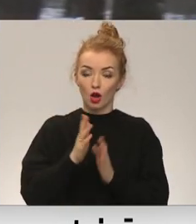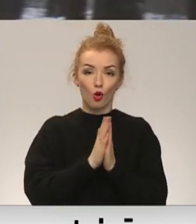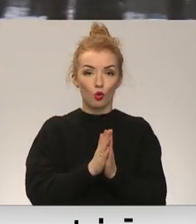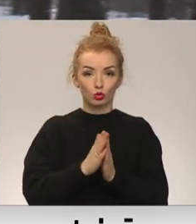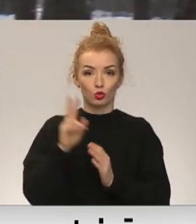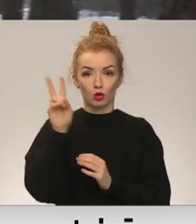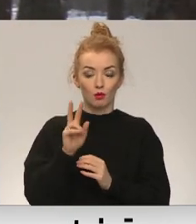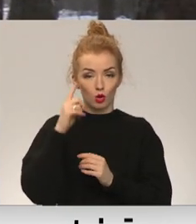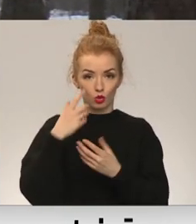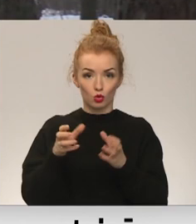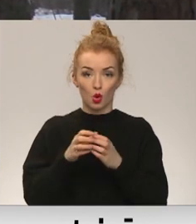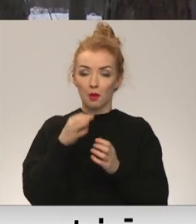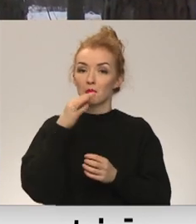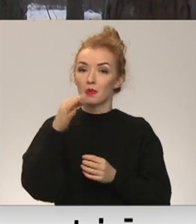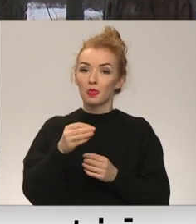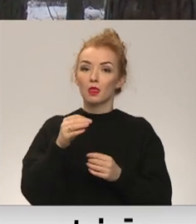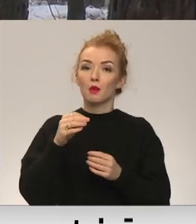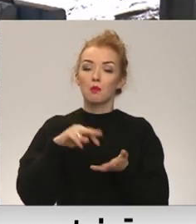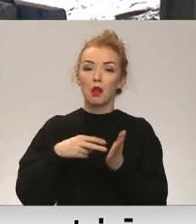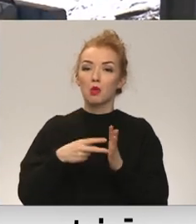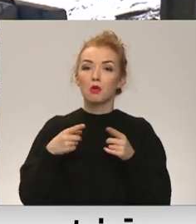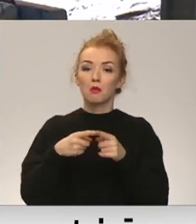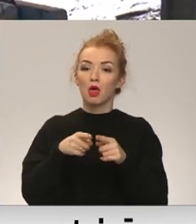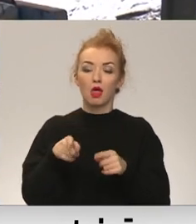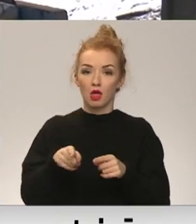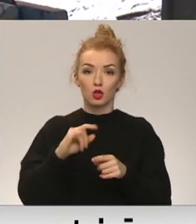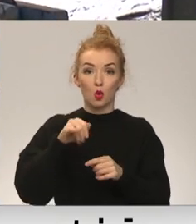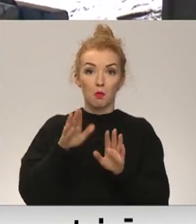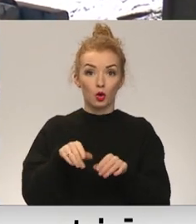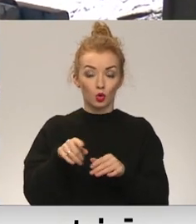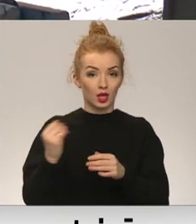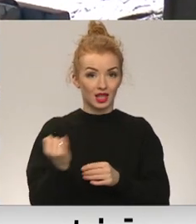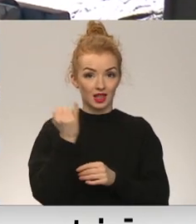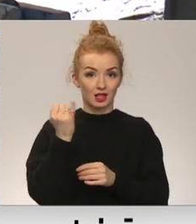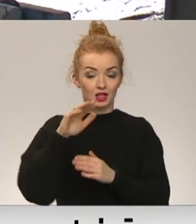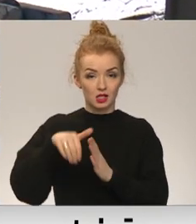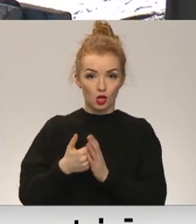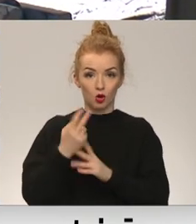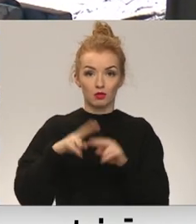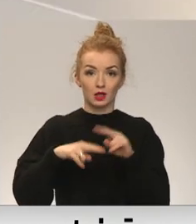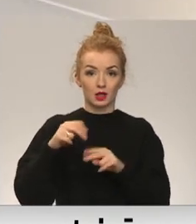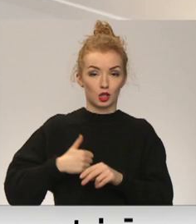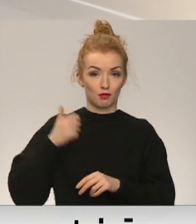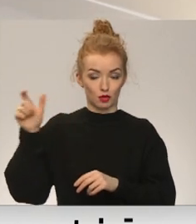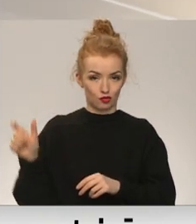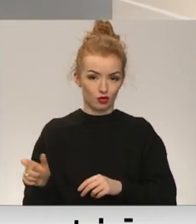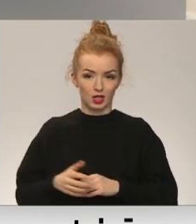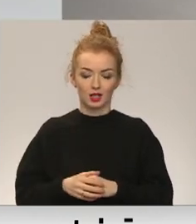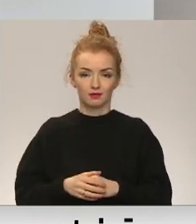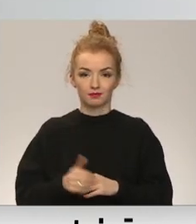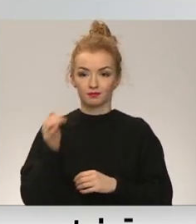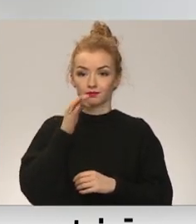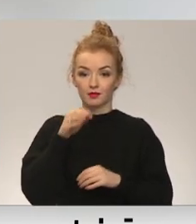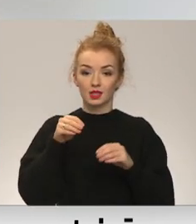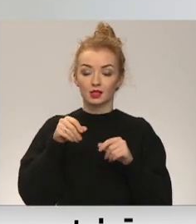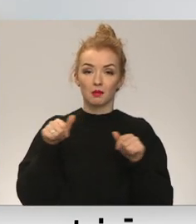Jurmāls domē pateikt plānoto zemes lietošanas mērķi, jo par to interesējies jaunais būvju īpašnieks. Šī zemes gabals jau ir